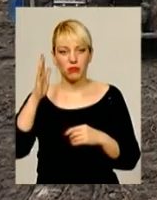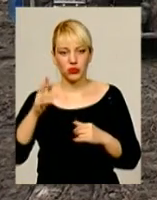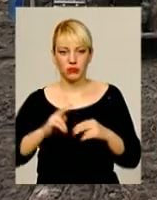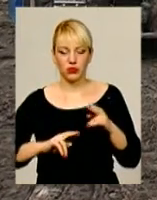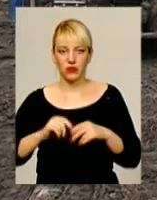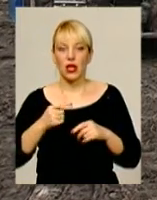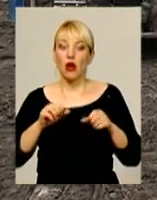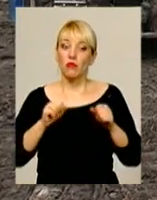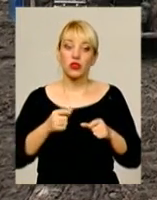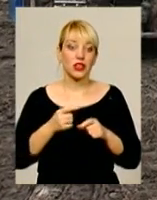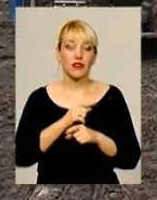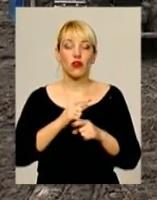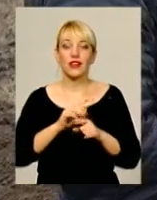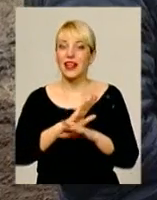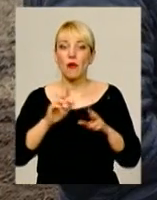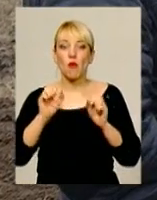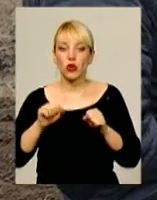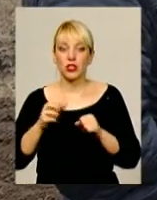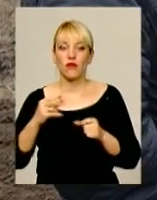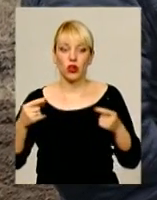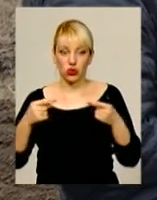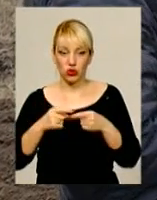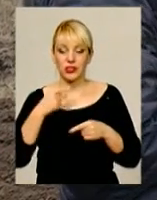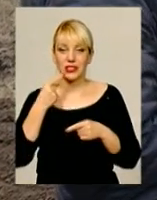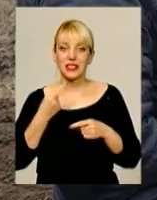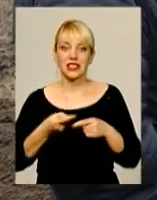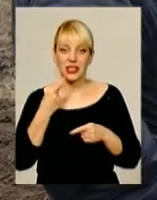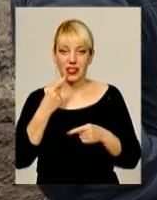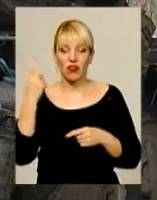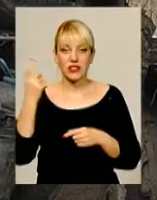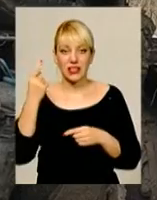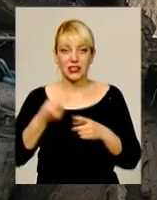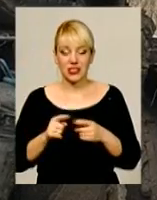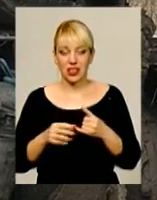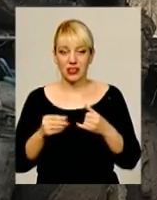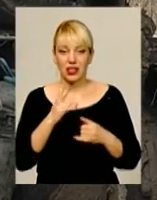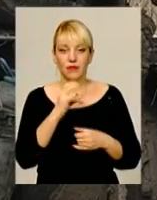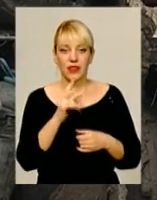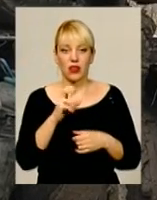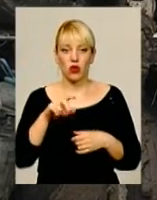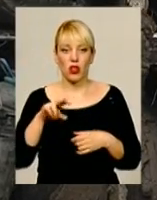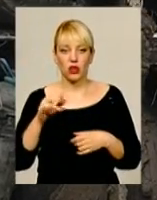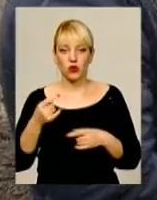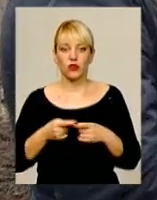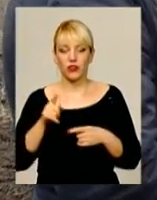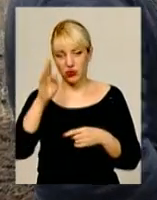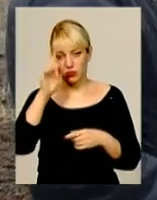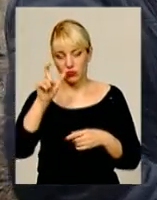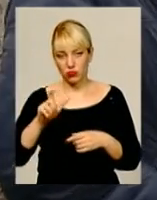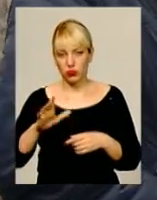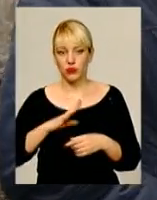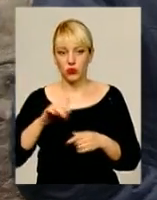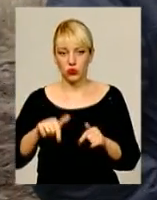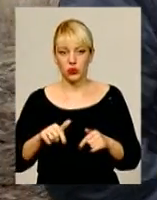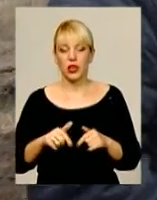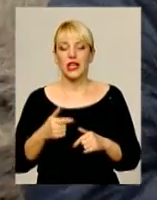Неможливо, а точно це підтвердив власник земельної ділянки Олег Ніколичук. Він був тут на момент перевірки. Земельна ділянка знаходиться в